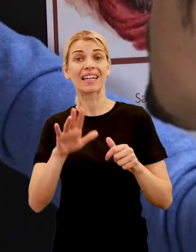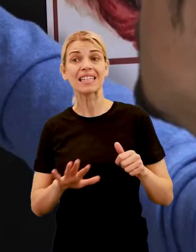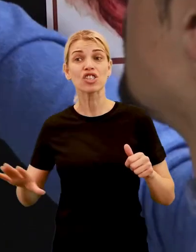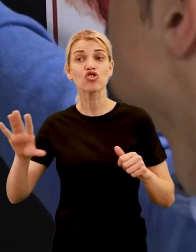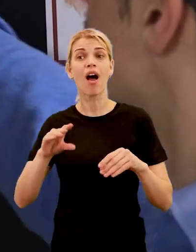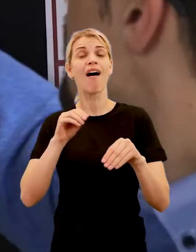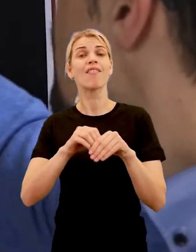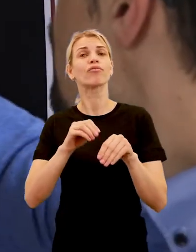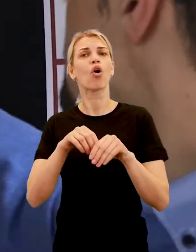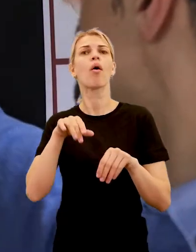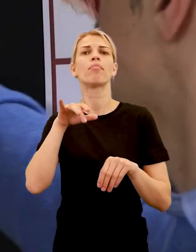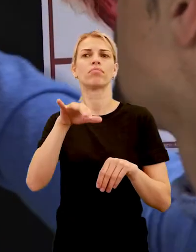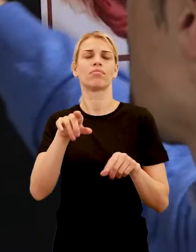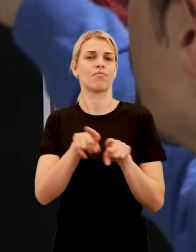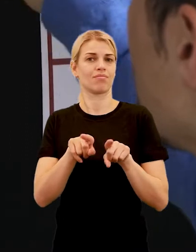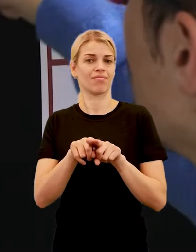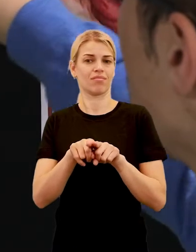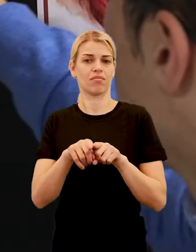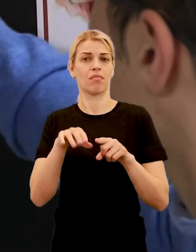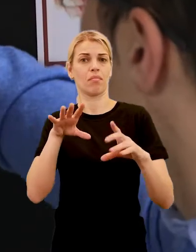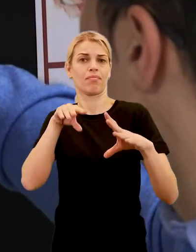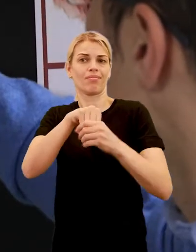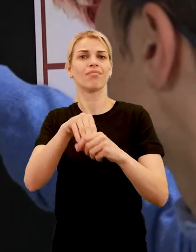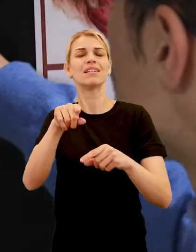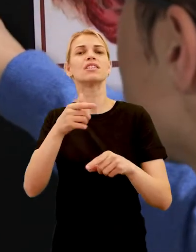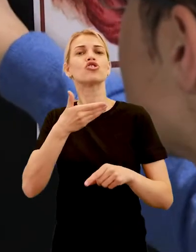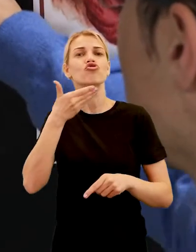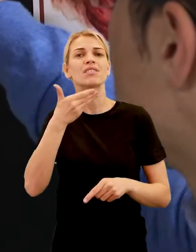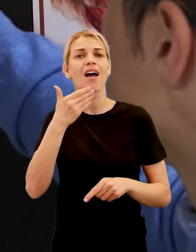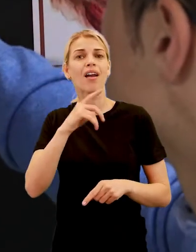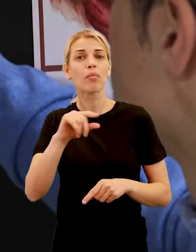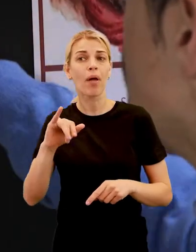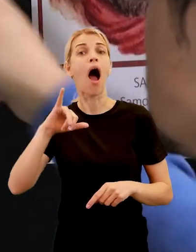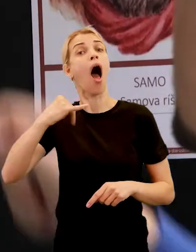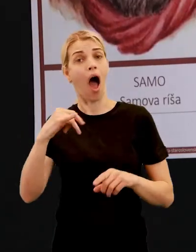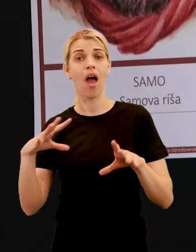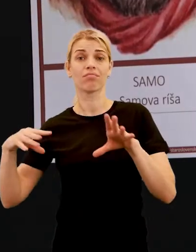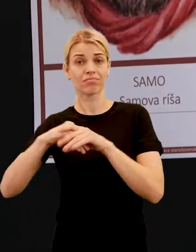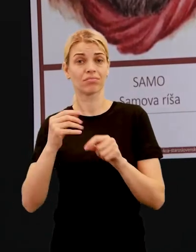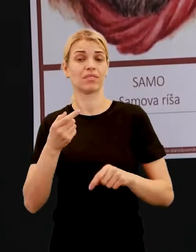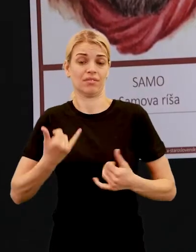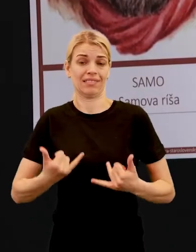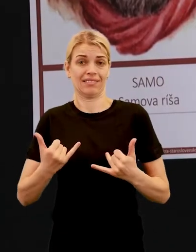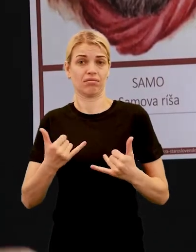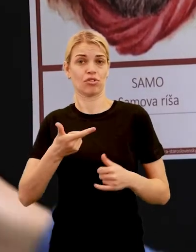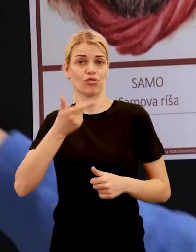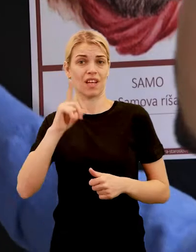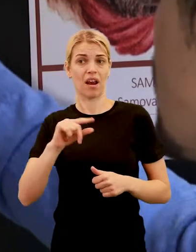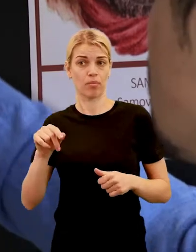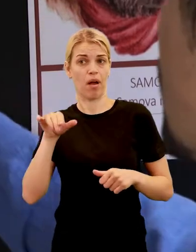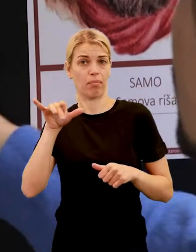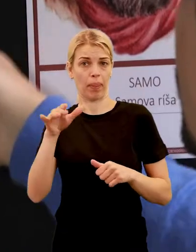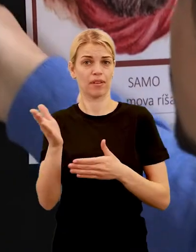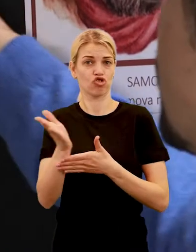dnešnú Českú republiku, ale veľkú časť aj územia dnešného Slovenska. A